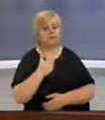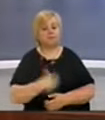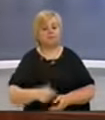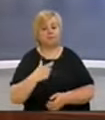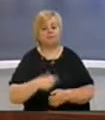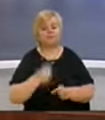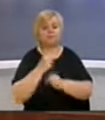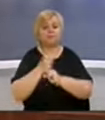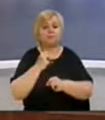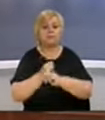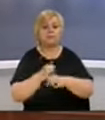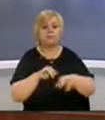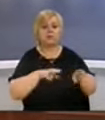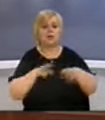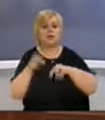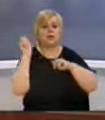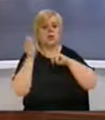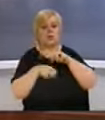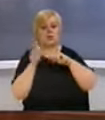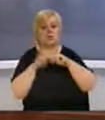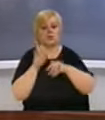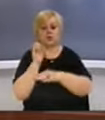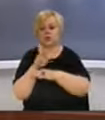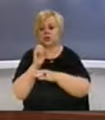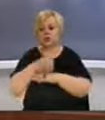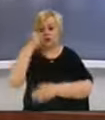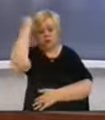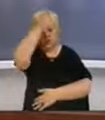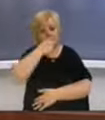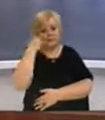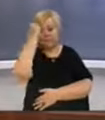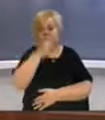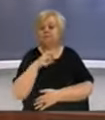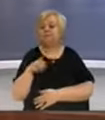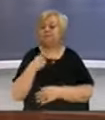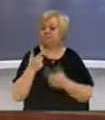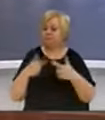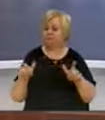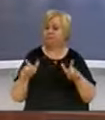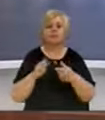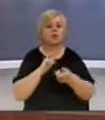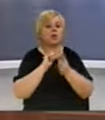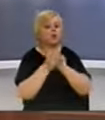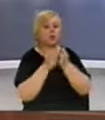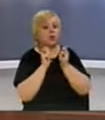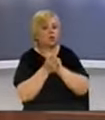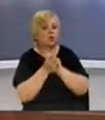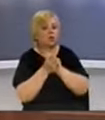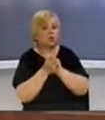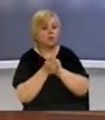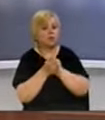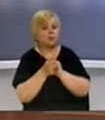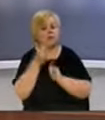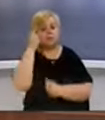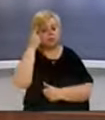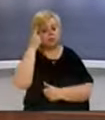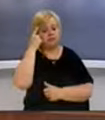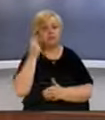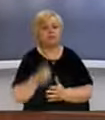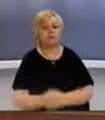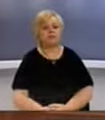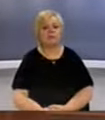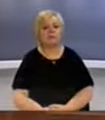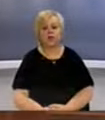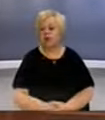prokurorial dhe në veçantin në prokurorin e shtetit i Republikës e Kosovës. A dajë merë janë i të theksej ndërshime të cendrore që kemi mënduar të i bëjmë.